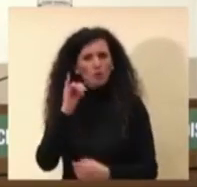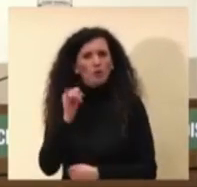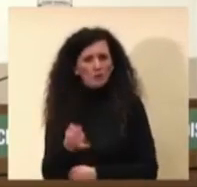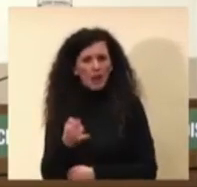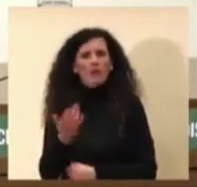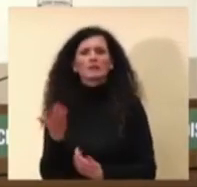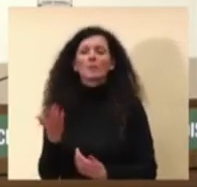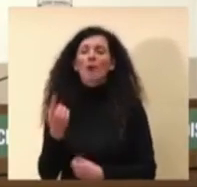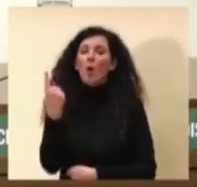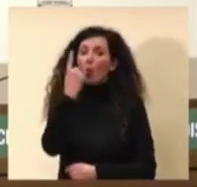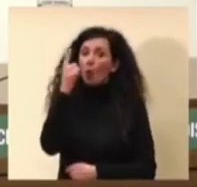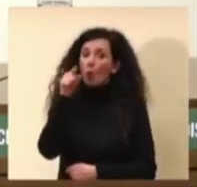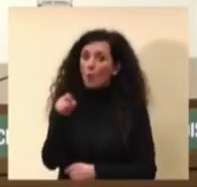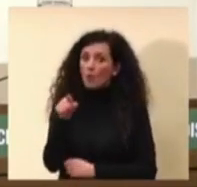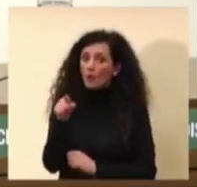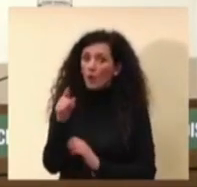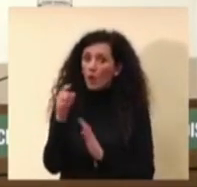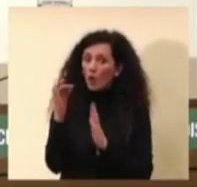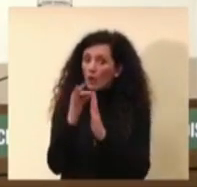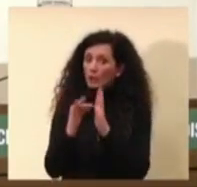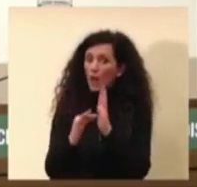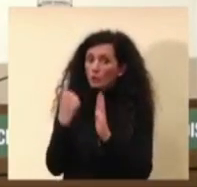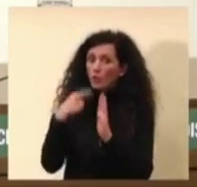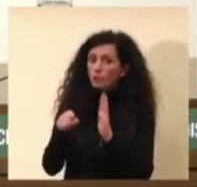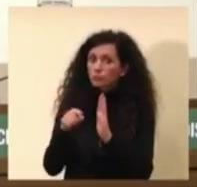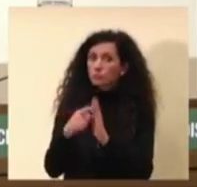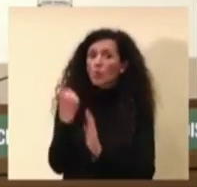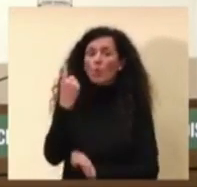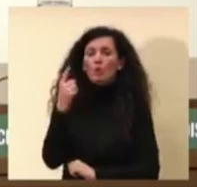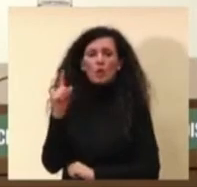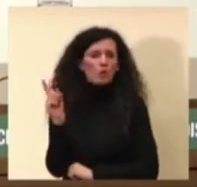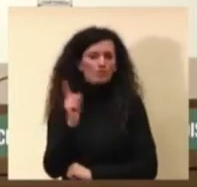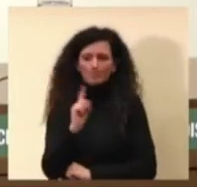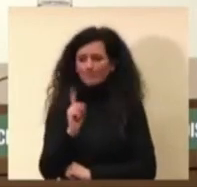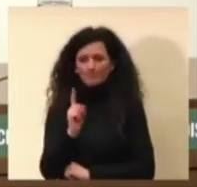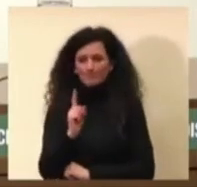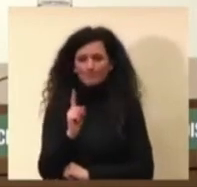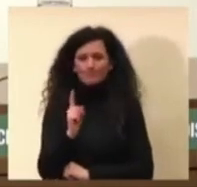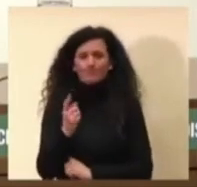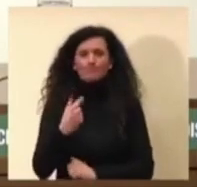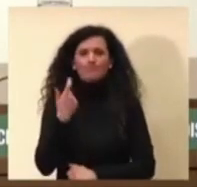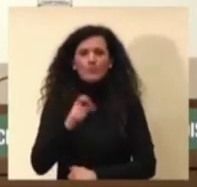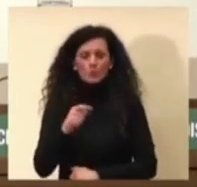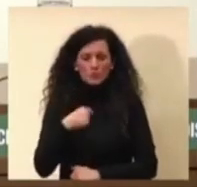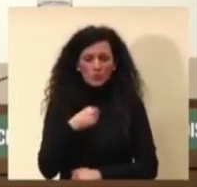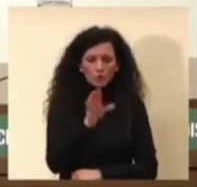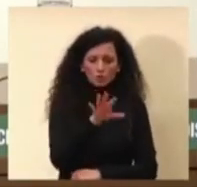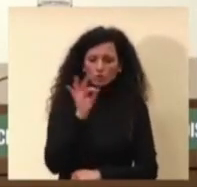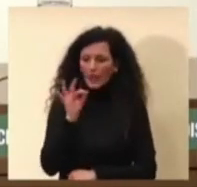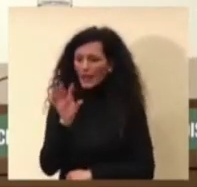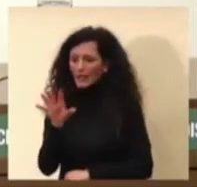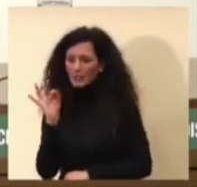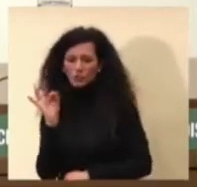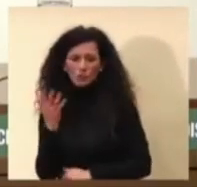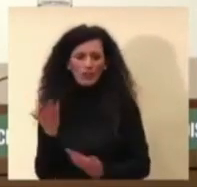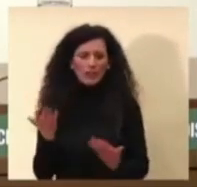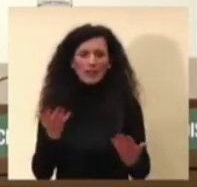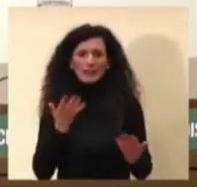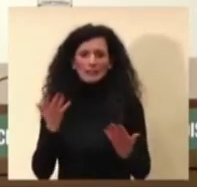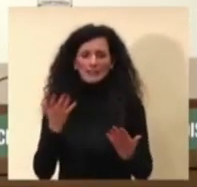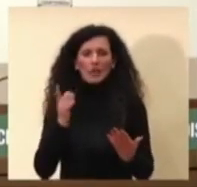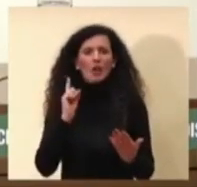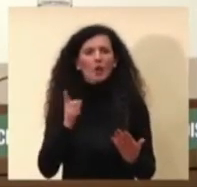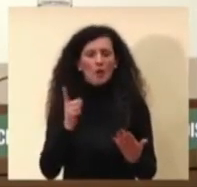ci si può fermare per fare poi delle scelte rispetto all'acquisizione. Io